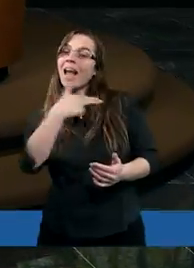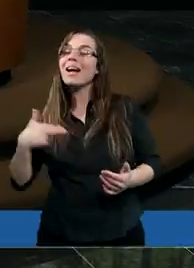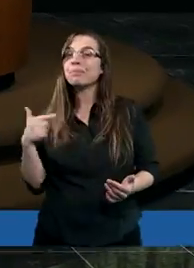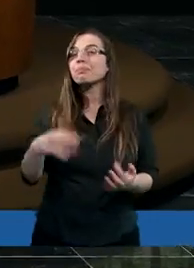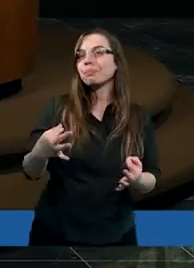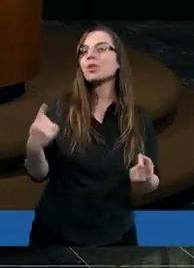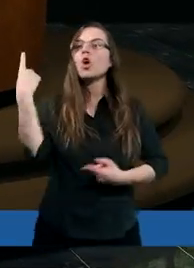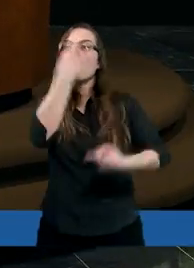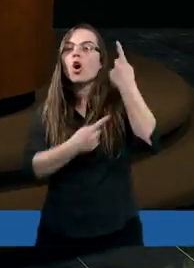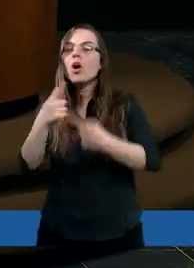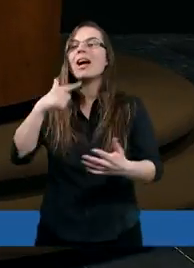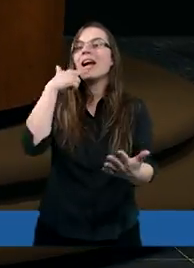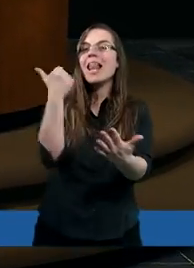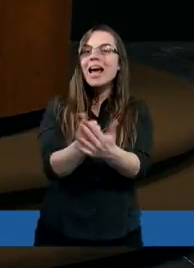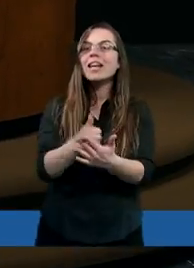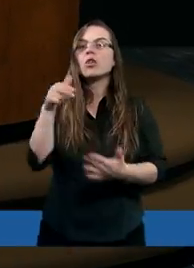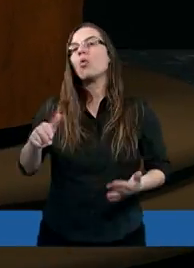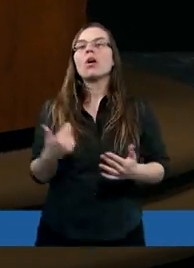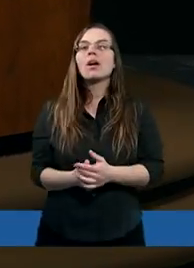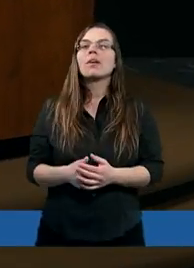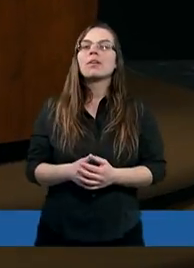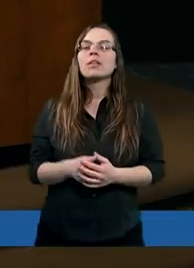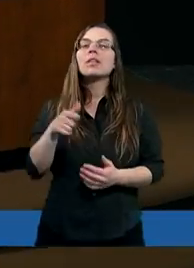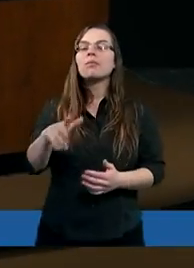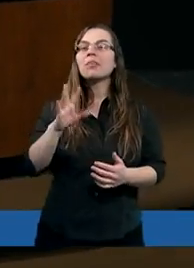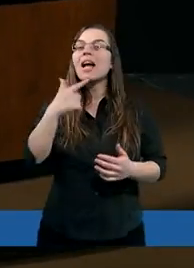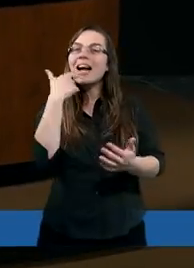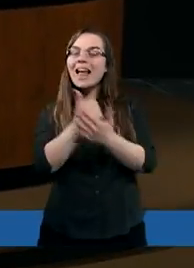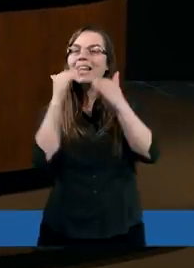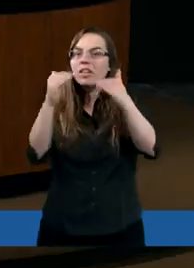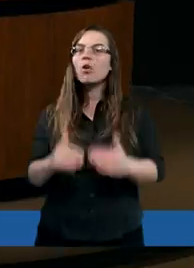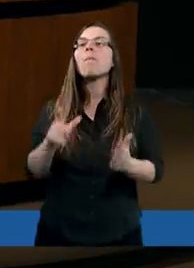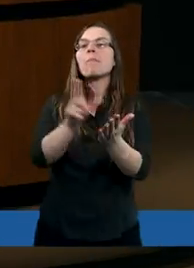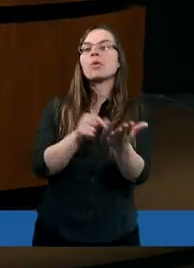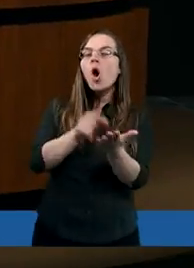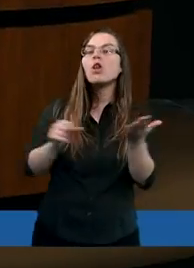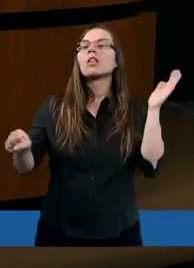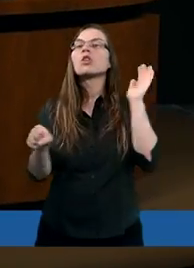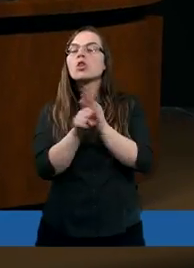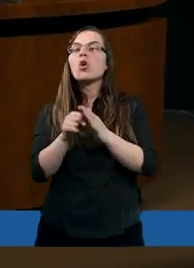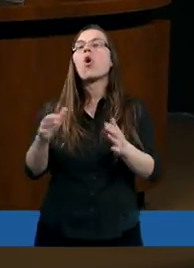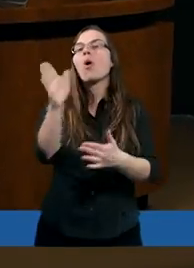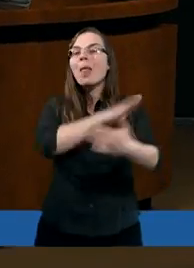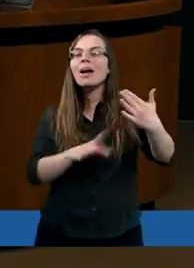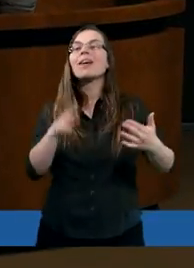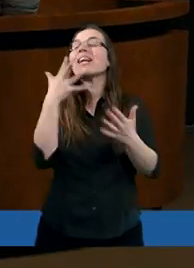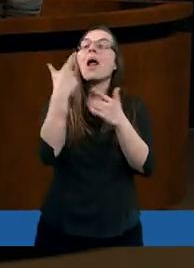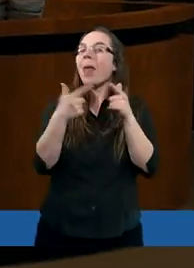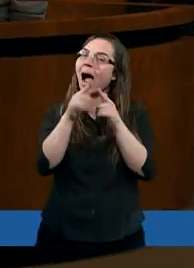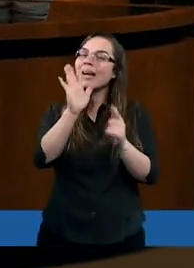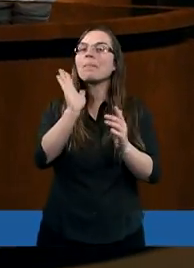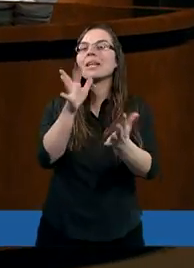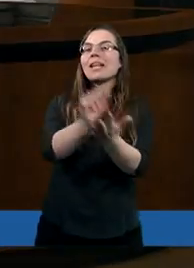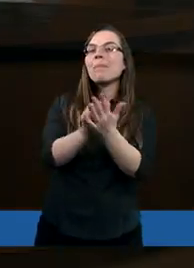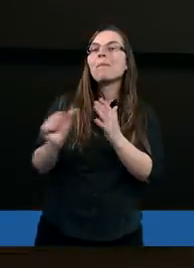rozważaniu listu, czy listów Piotra, bo na razie zajmujemy się pierwszym